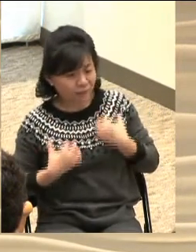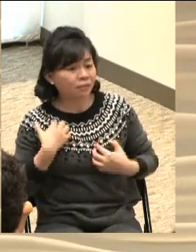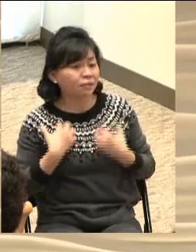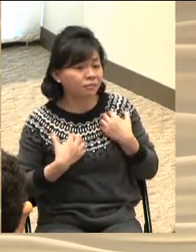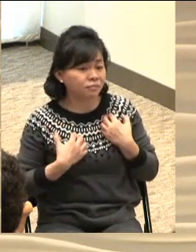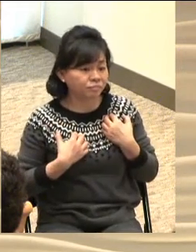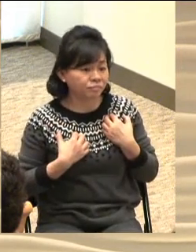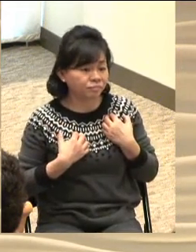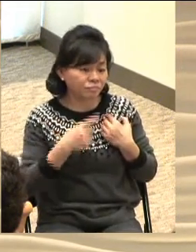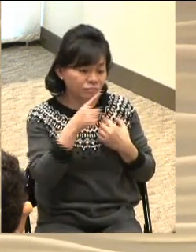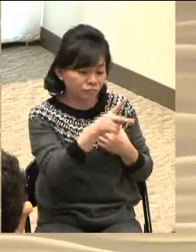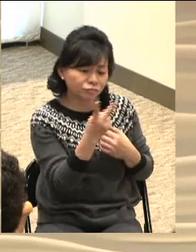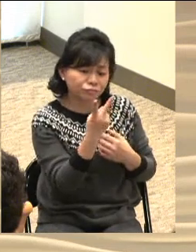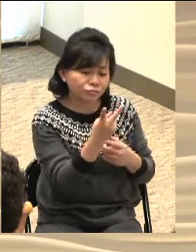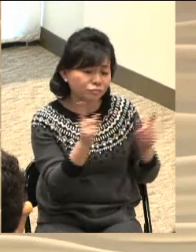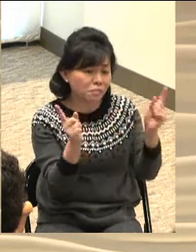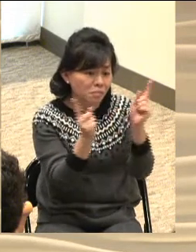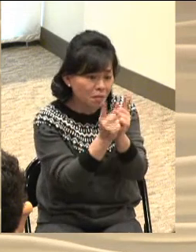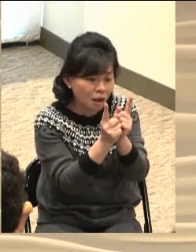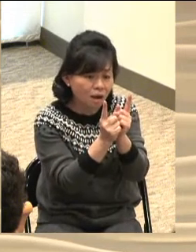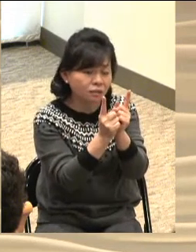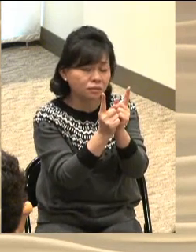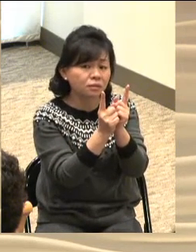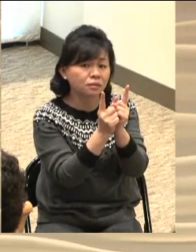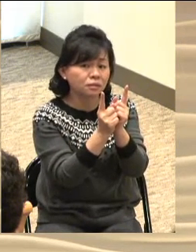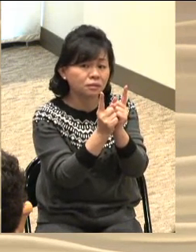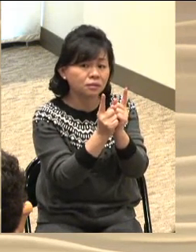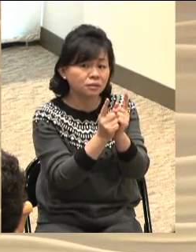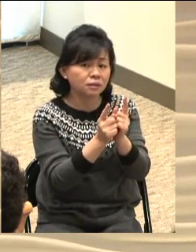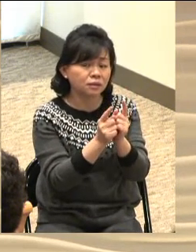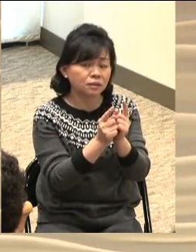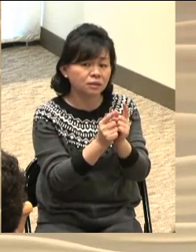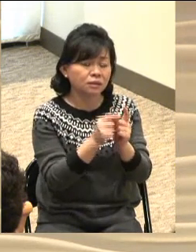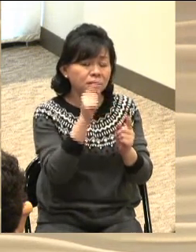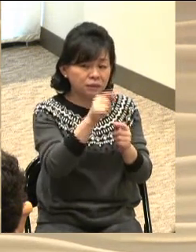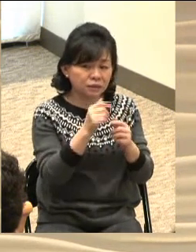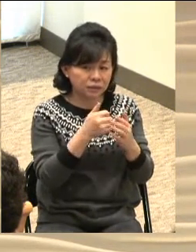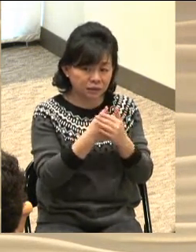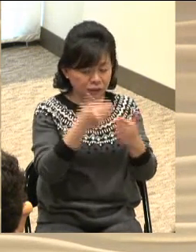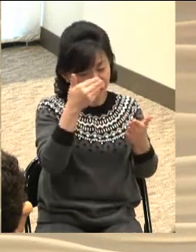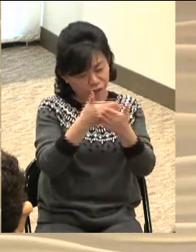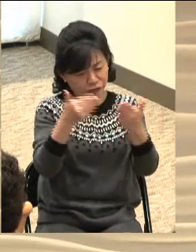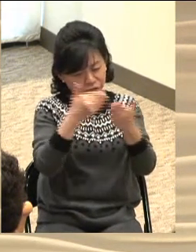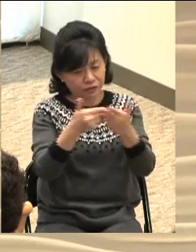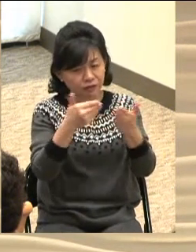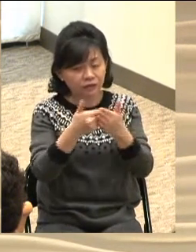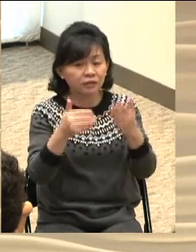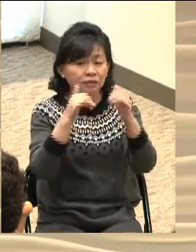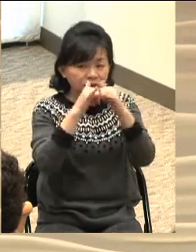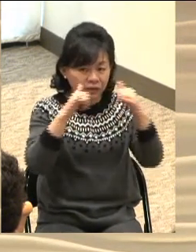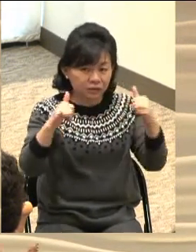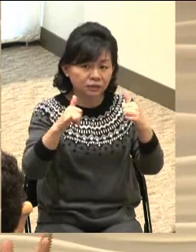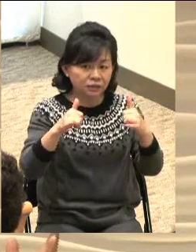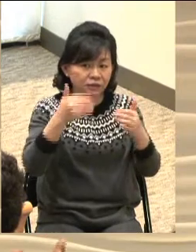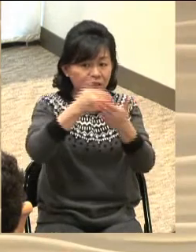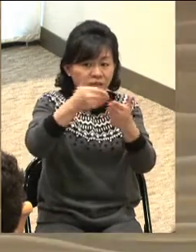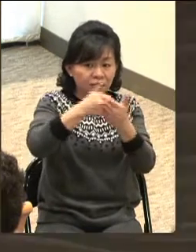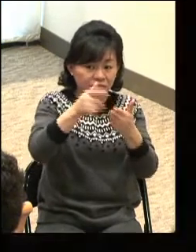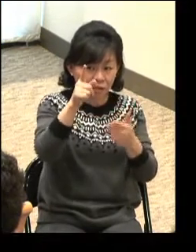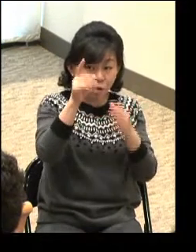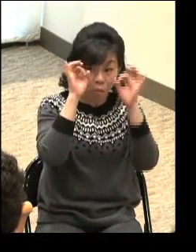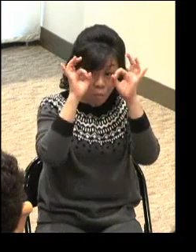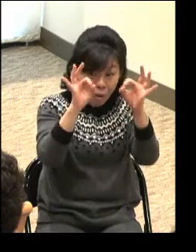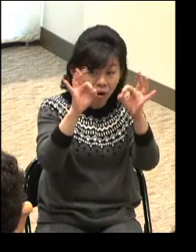마리아와 엘리사벳이 만나는 감동적인 장면을 성화작가로 유명한 제임스 티소가 그린 그림이 있습니다